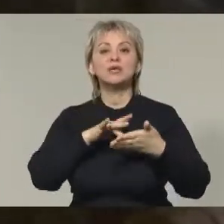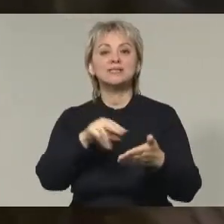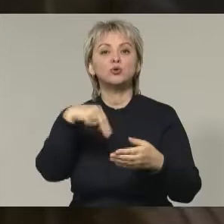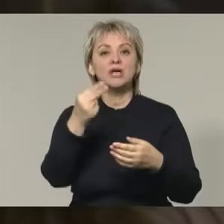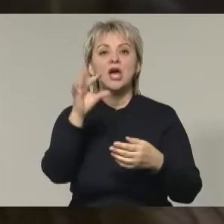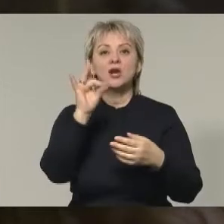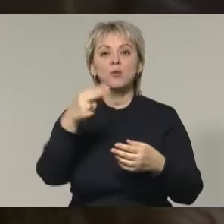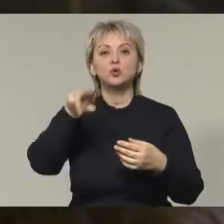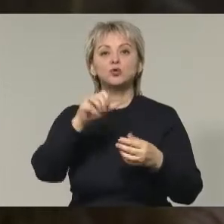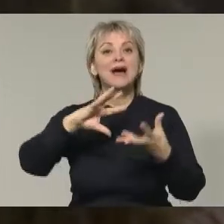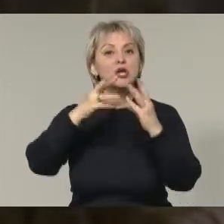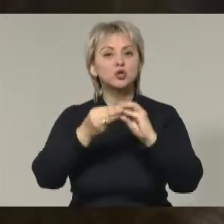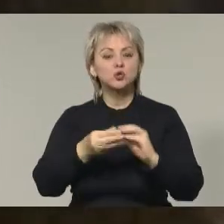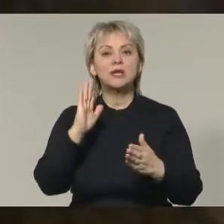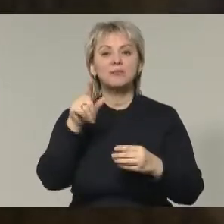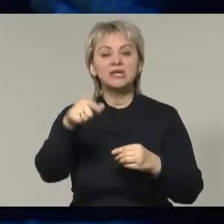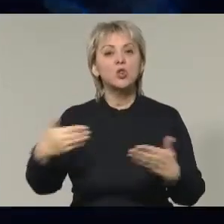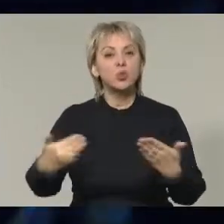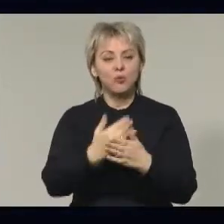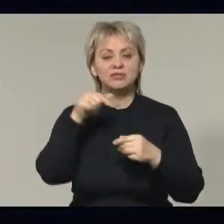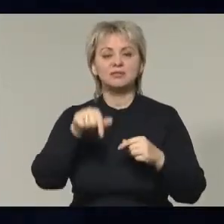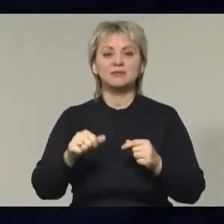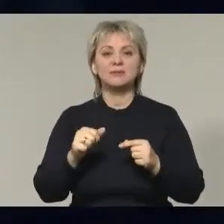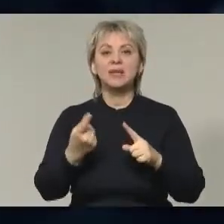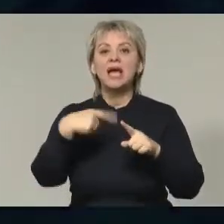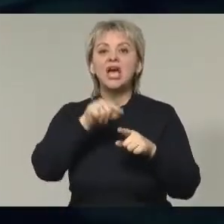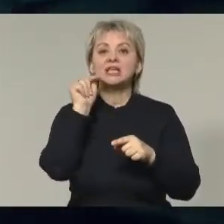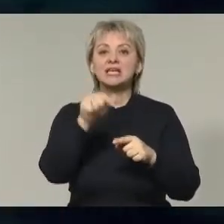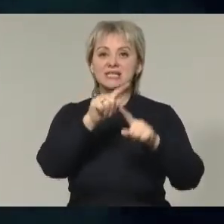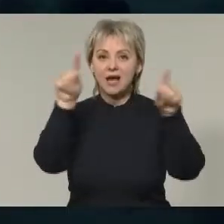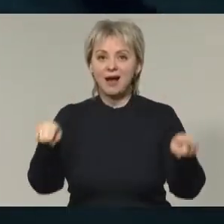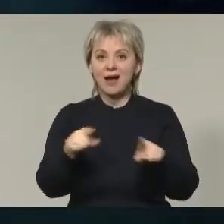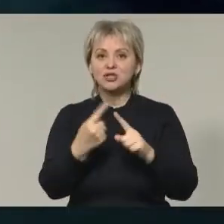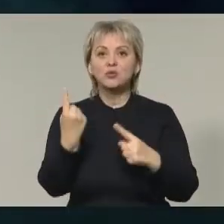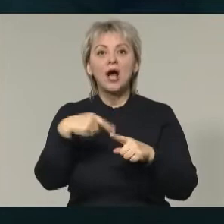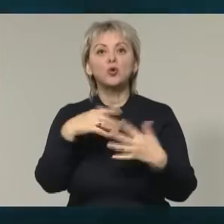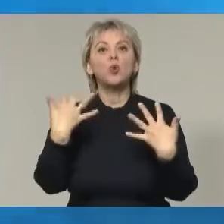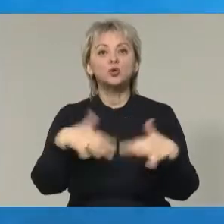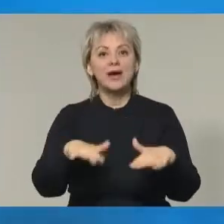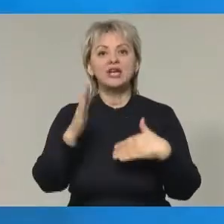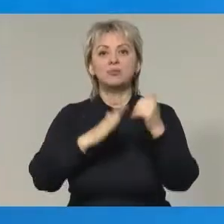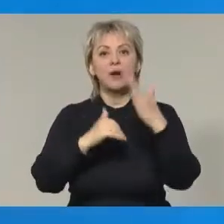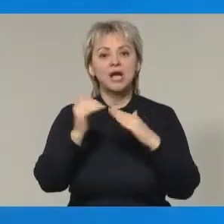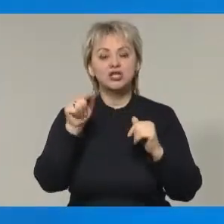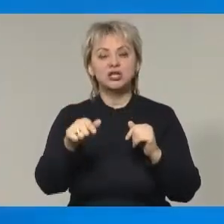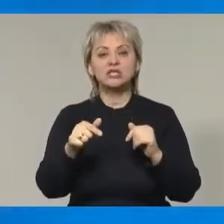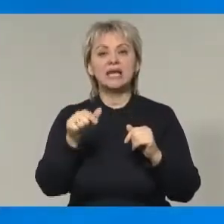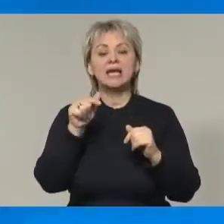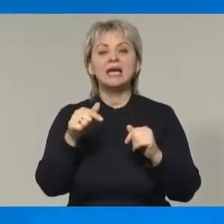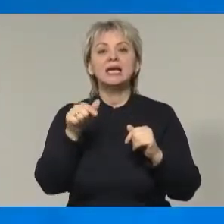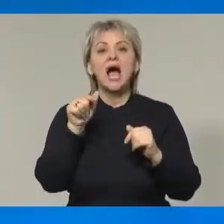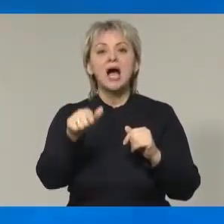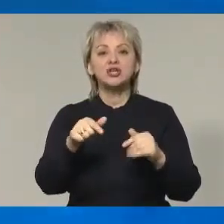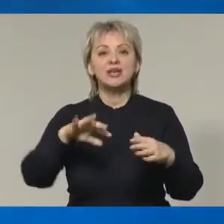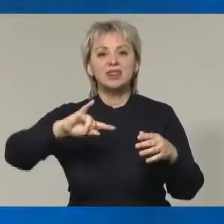Романа Дунаева результаты, претендующие на сенсацию. Это те картины, которые утрачены уже практически. То есть есть обрывки, да,